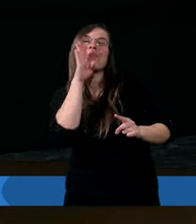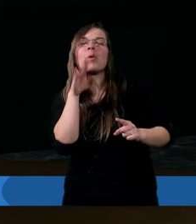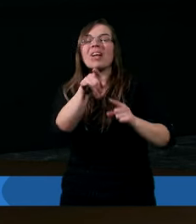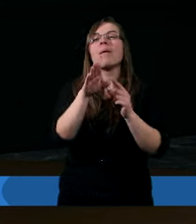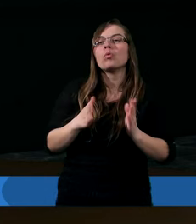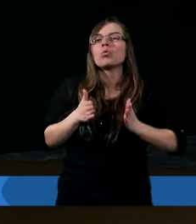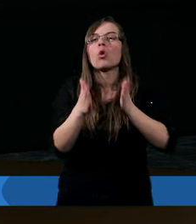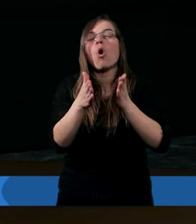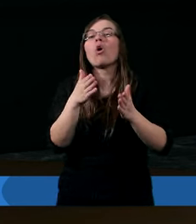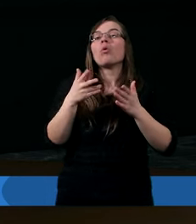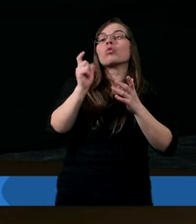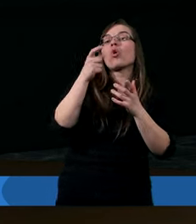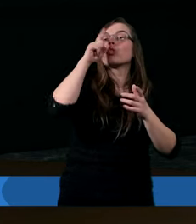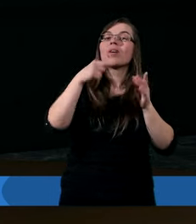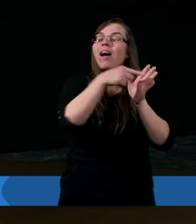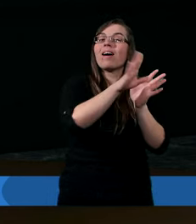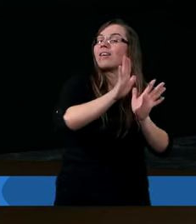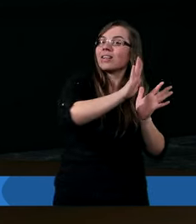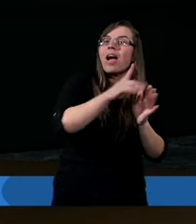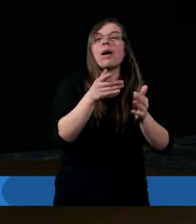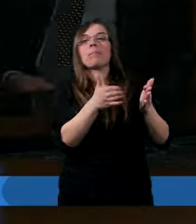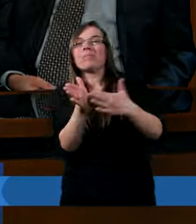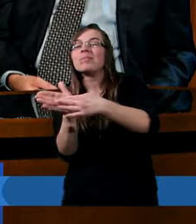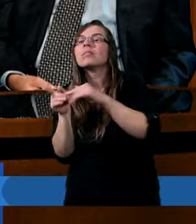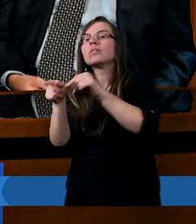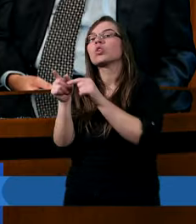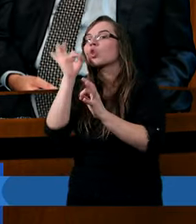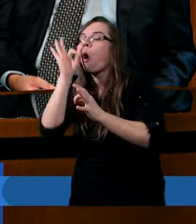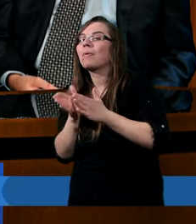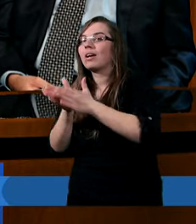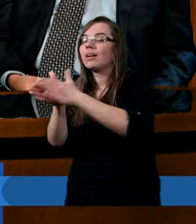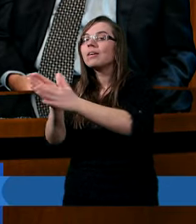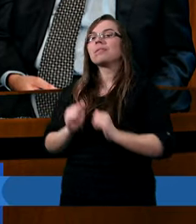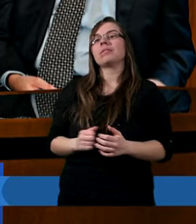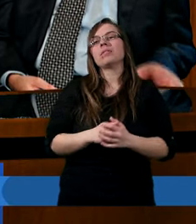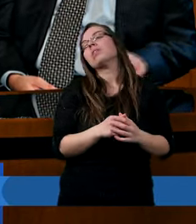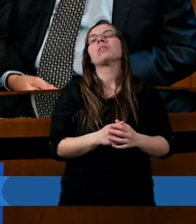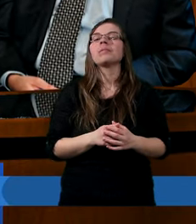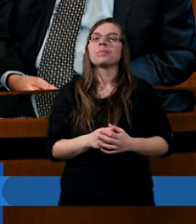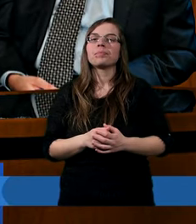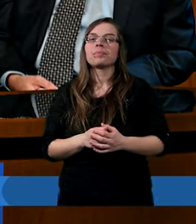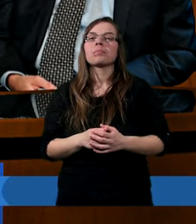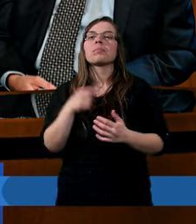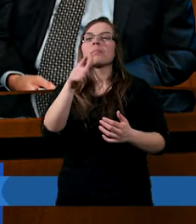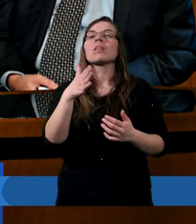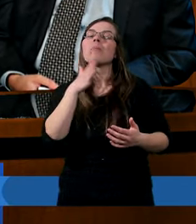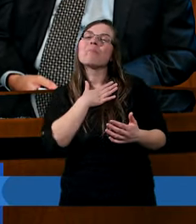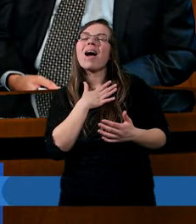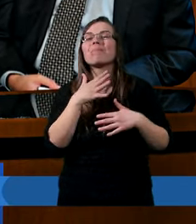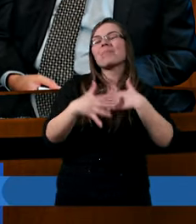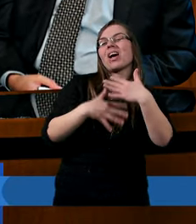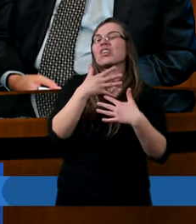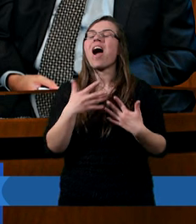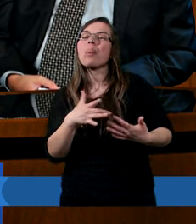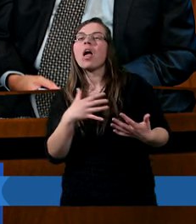drogą nie poszli w naszym życiu. Bardzo proszę, Zbyszko. Tu mam mieszane